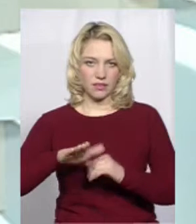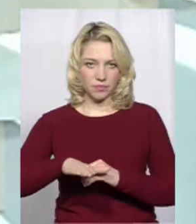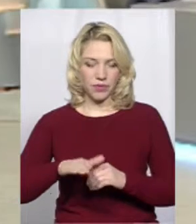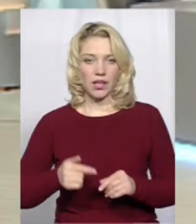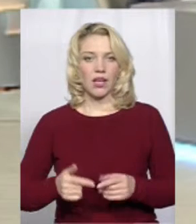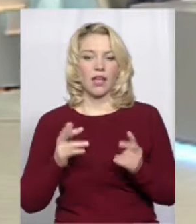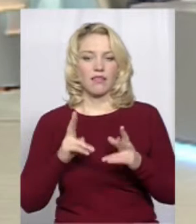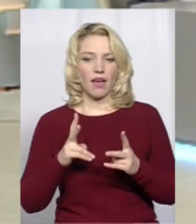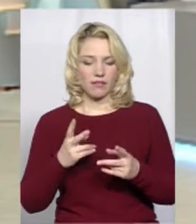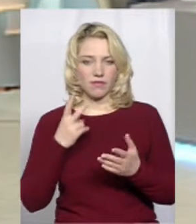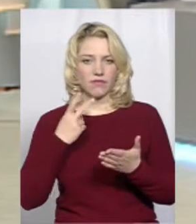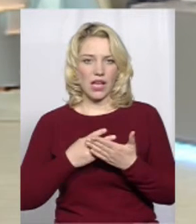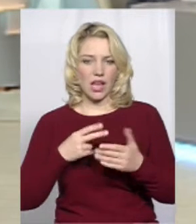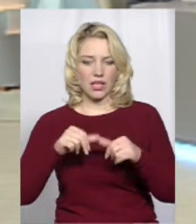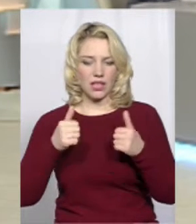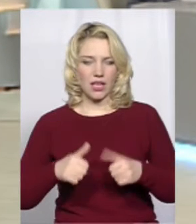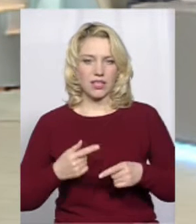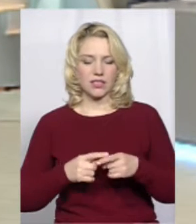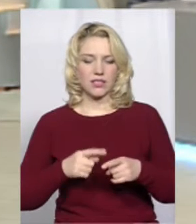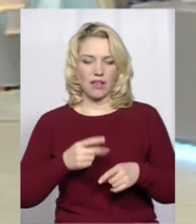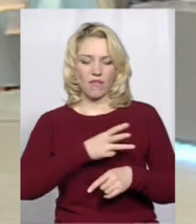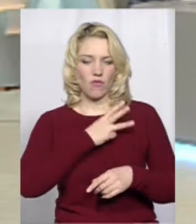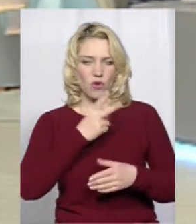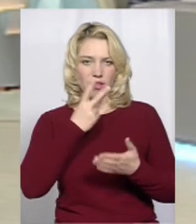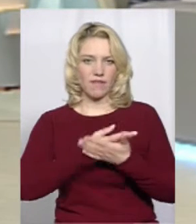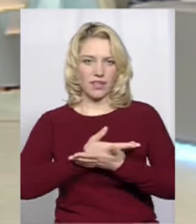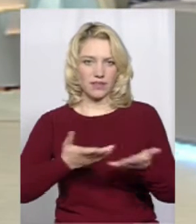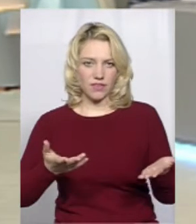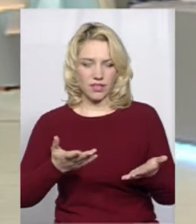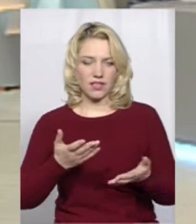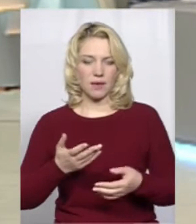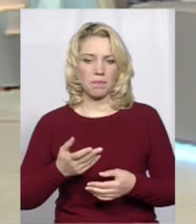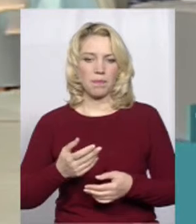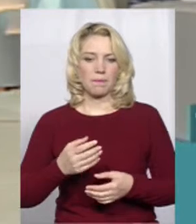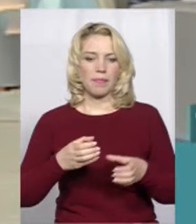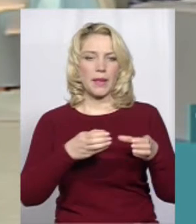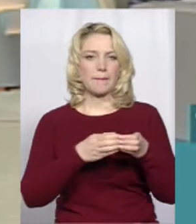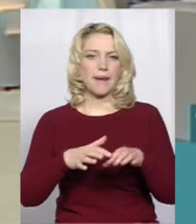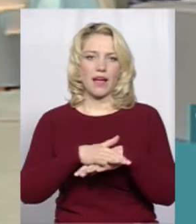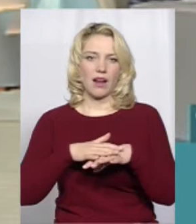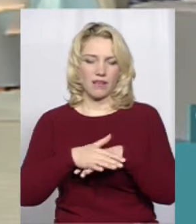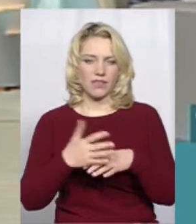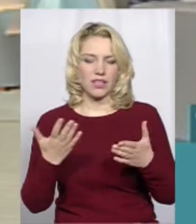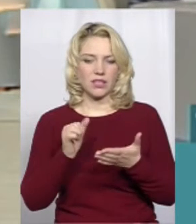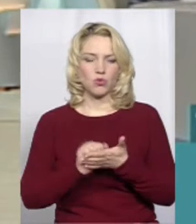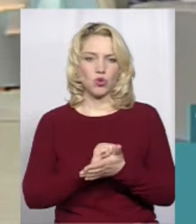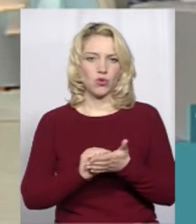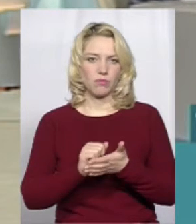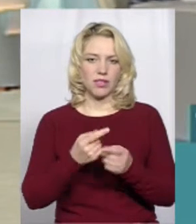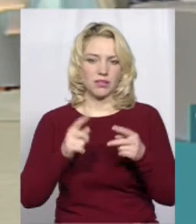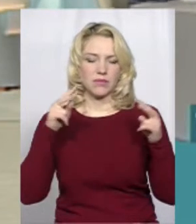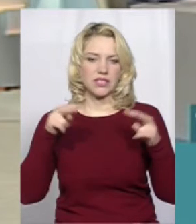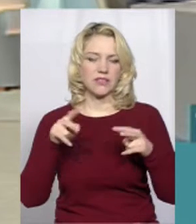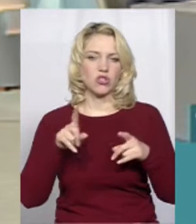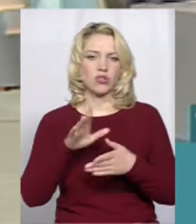Як виглядає оце волевиявлення парафії? Якими документами засвідчується і